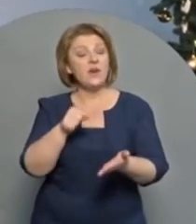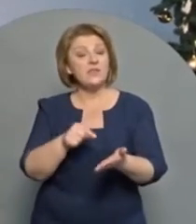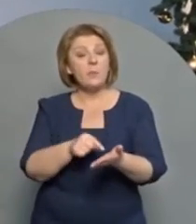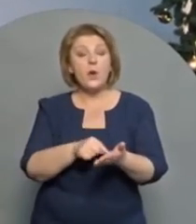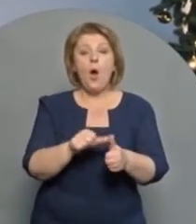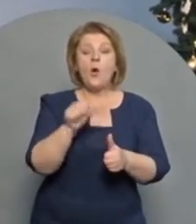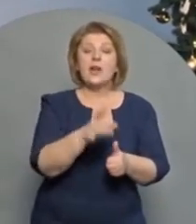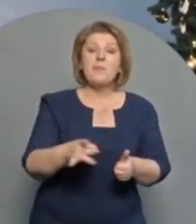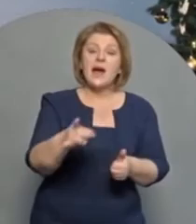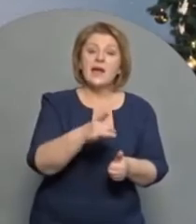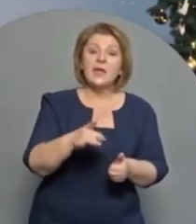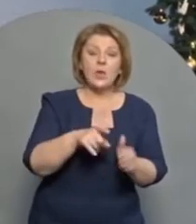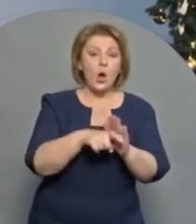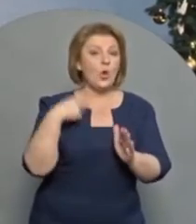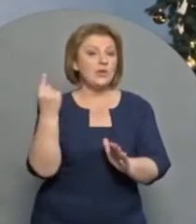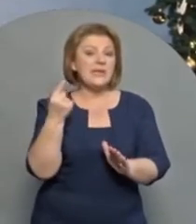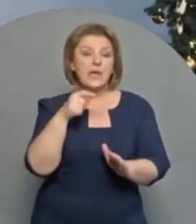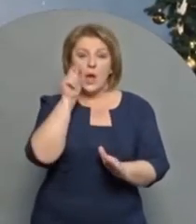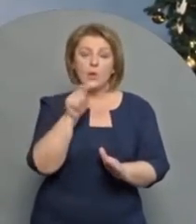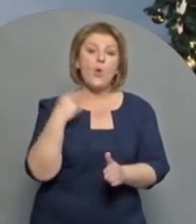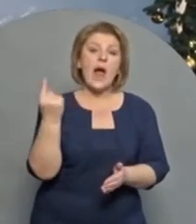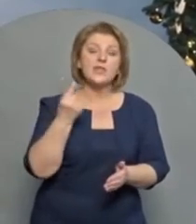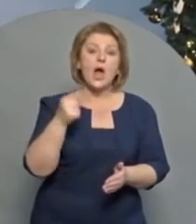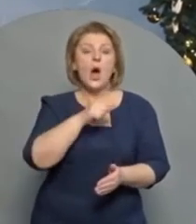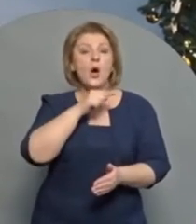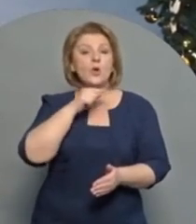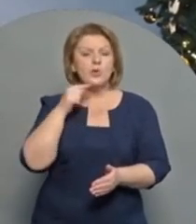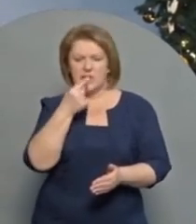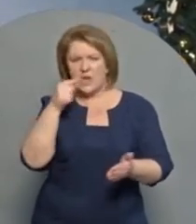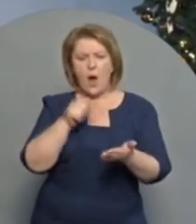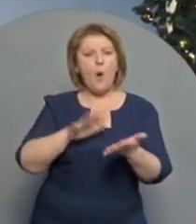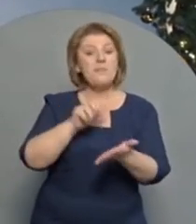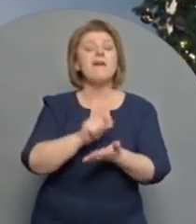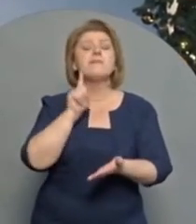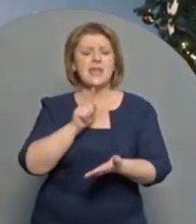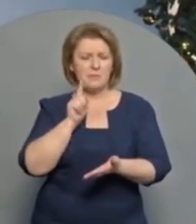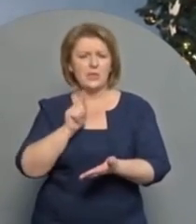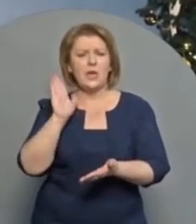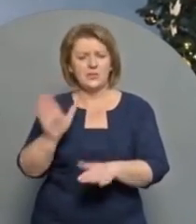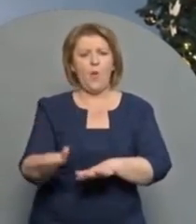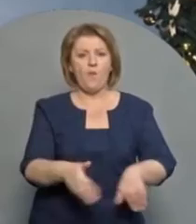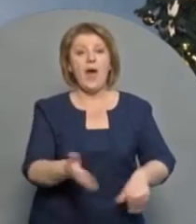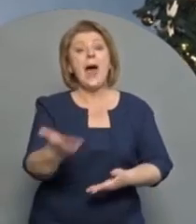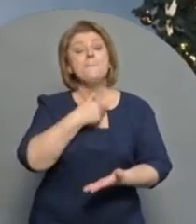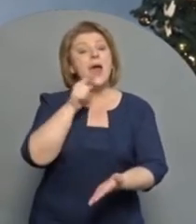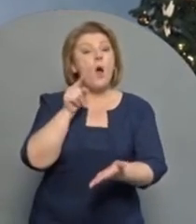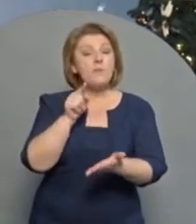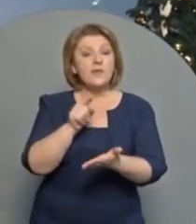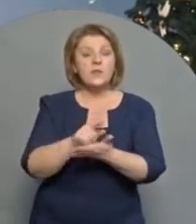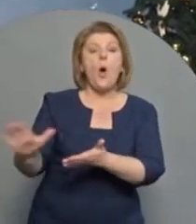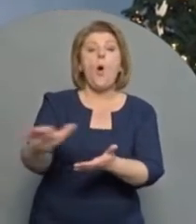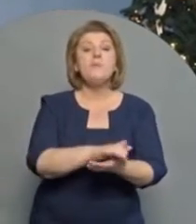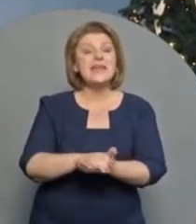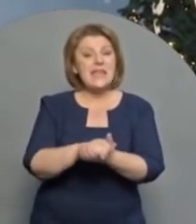Севастополі та окремих районах Донеччини та Луганщини. Російська окупація – це тимчасово. Ми